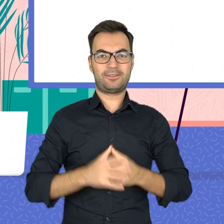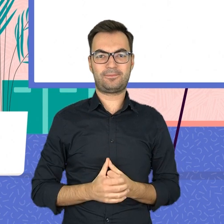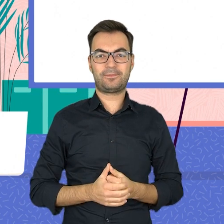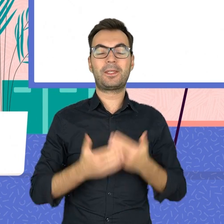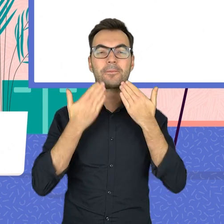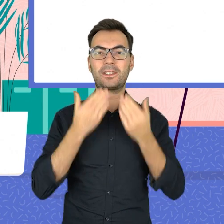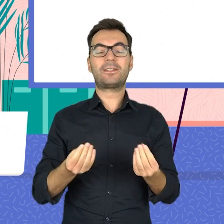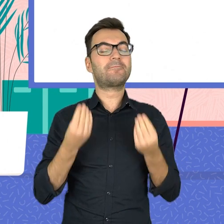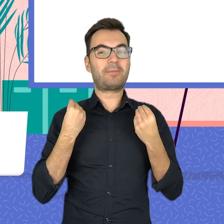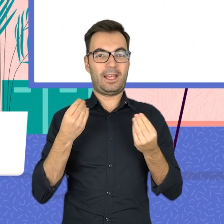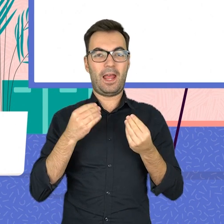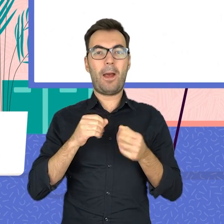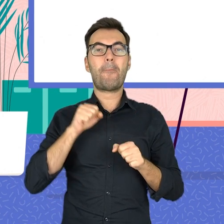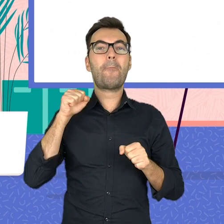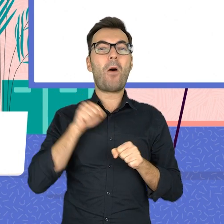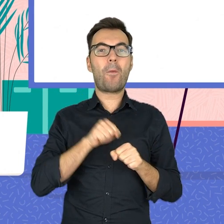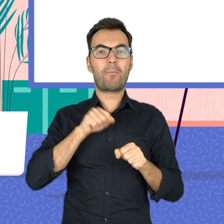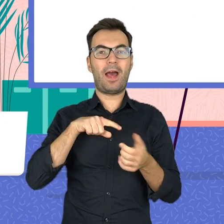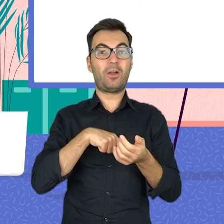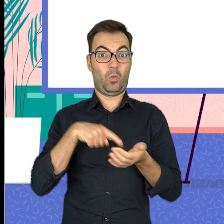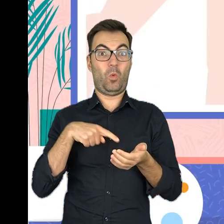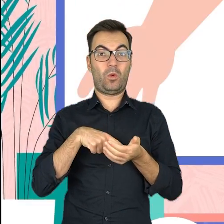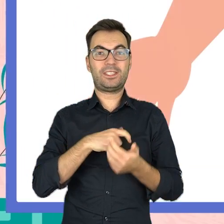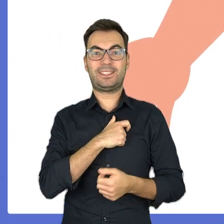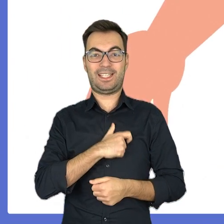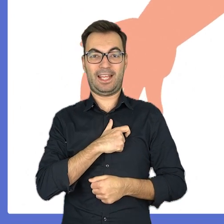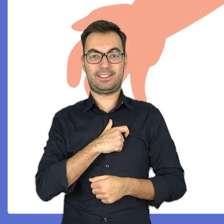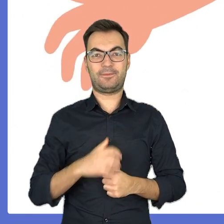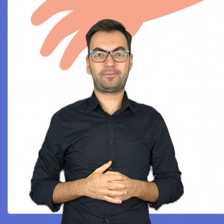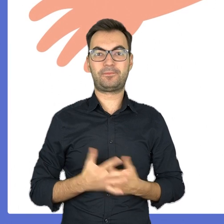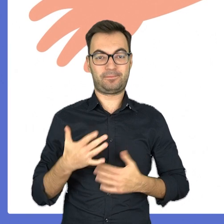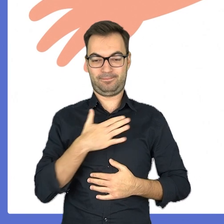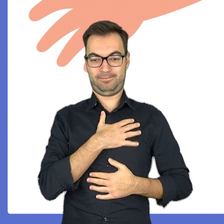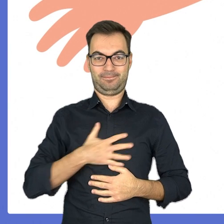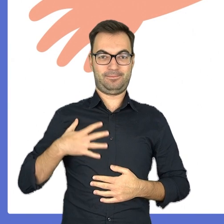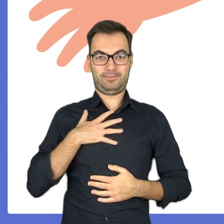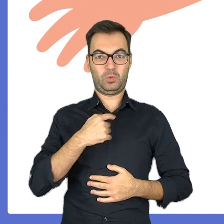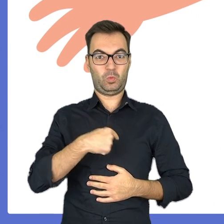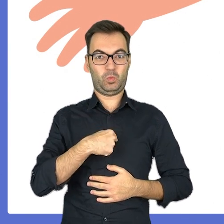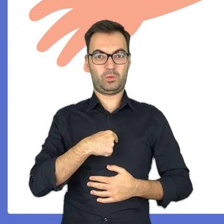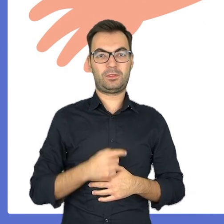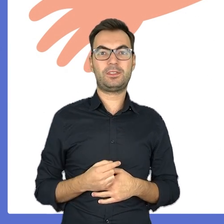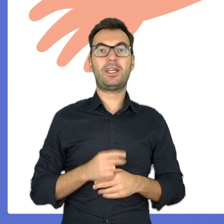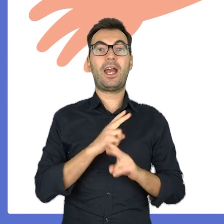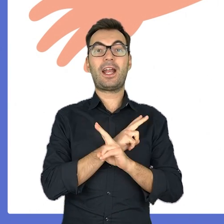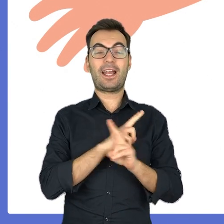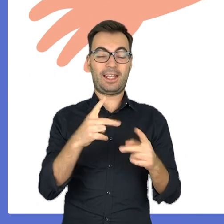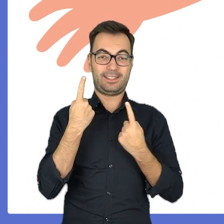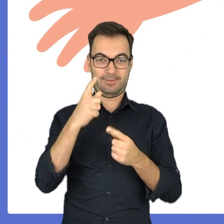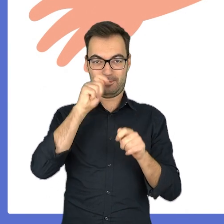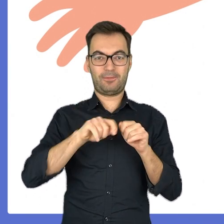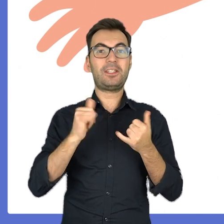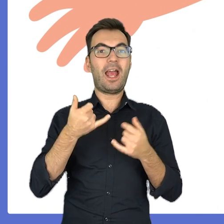.pl www.facebook.com Serce znajduje się w klatce piersiowej. Każdy może